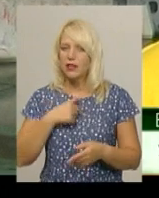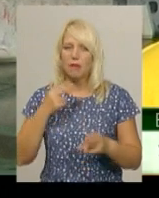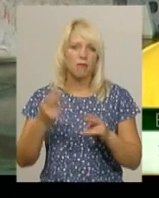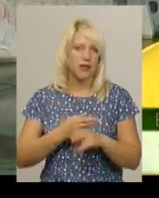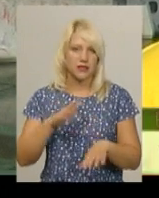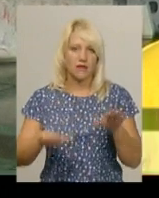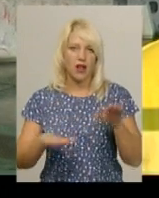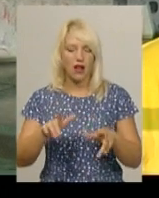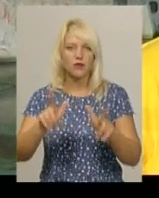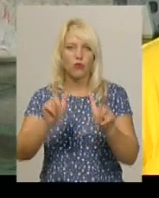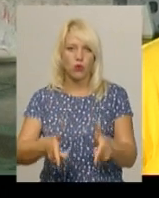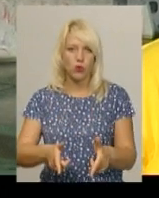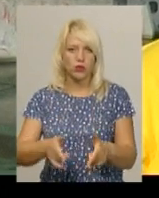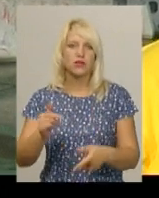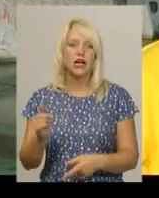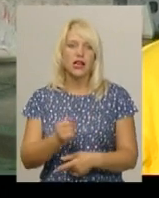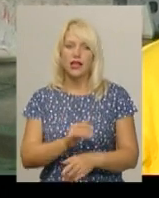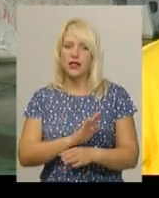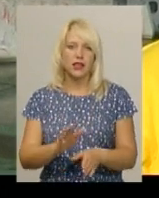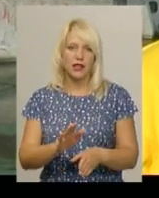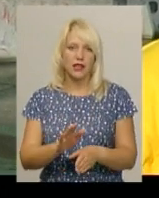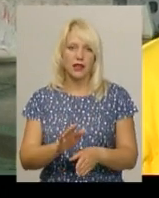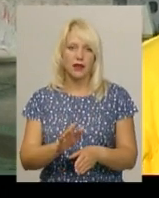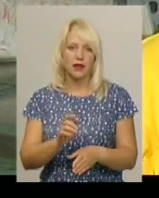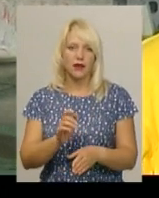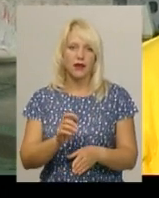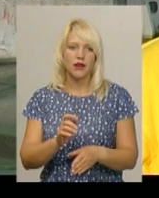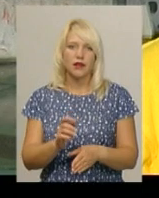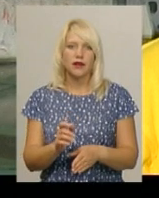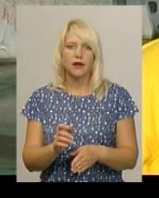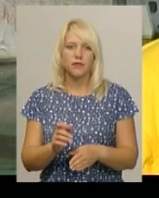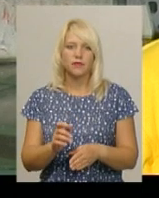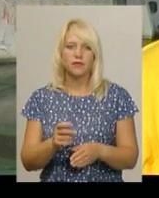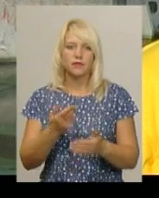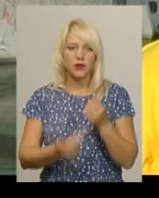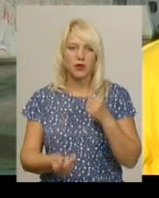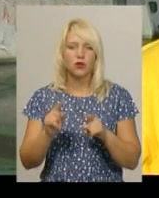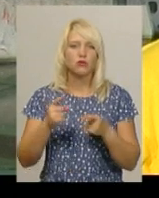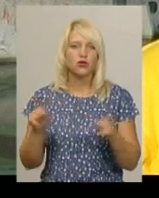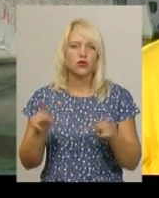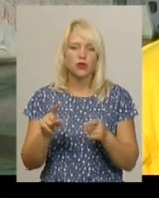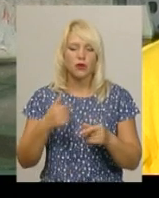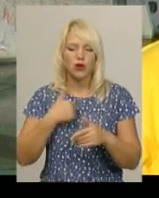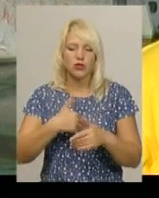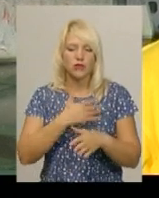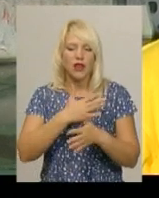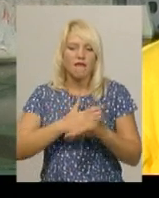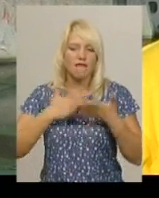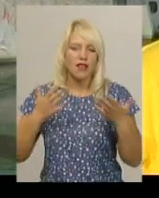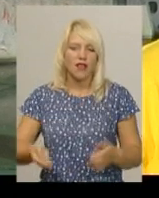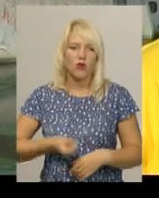погодився. І не прогадав, звісно, бо я там отримав те, що хотів, велику кількість